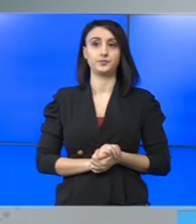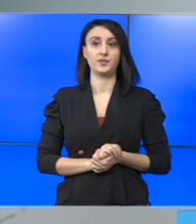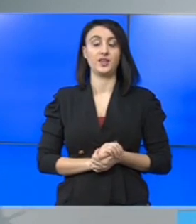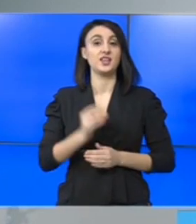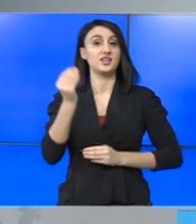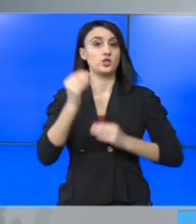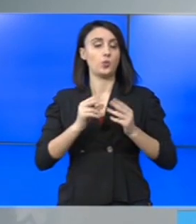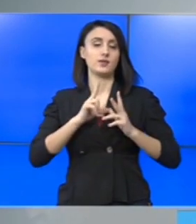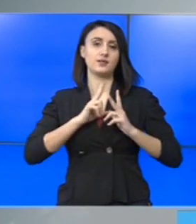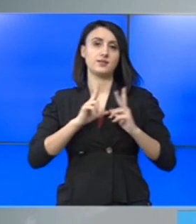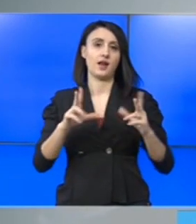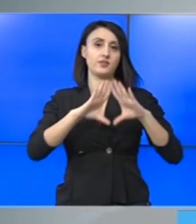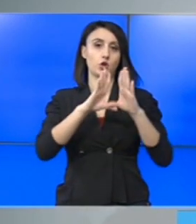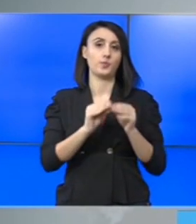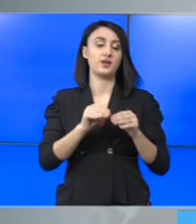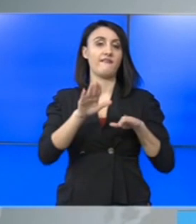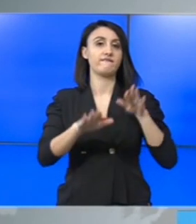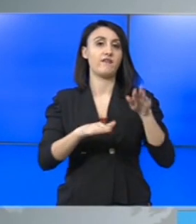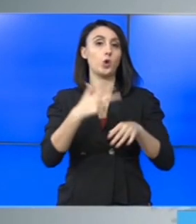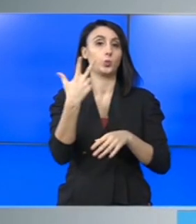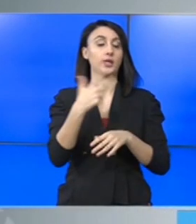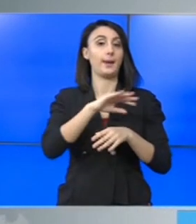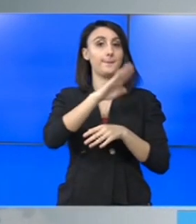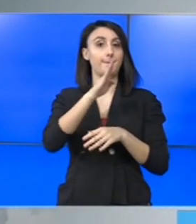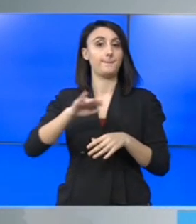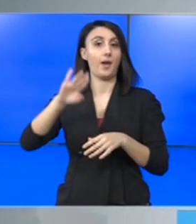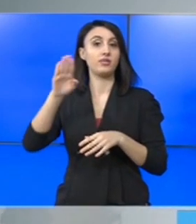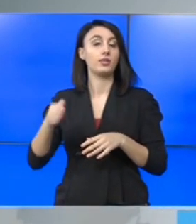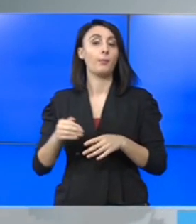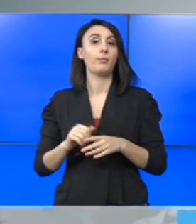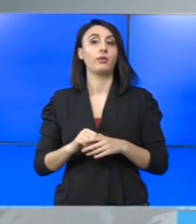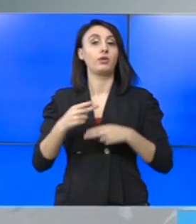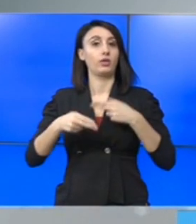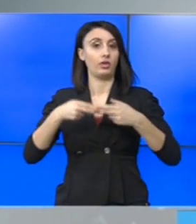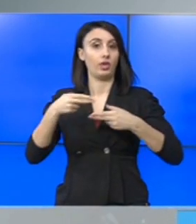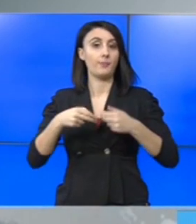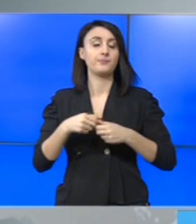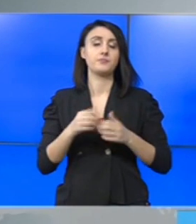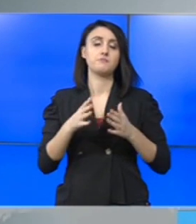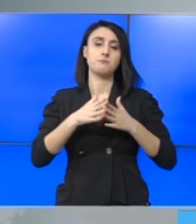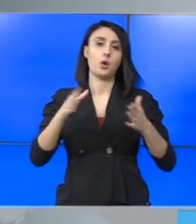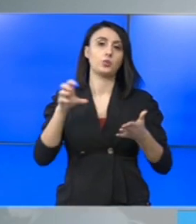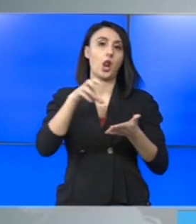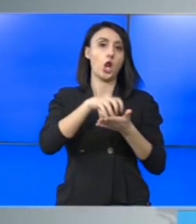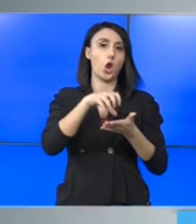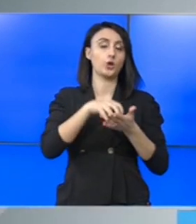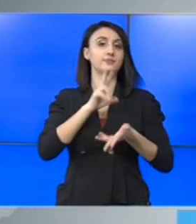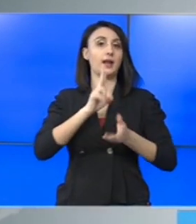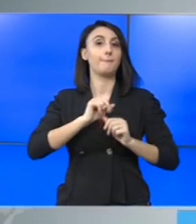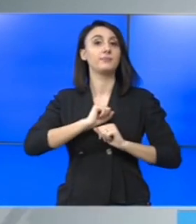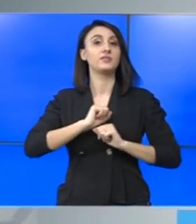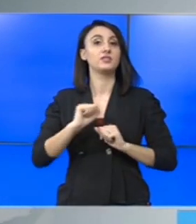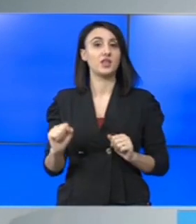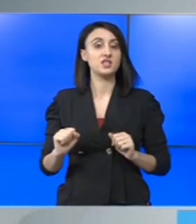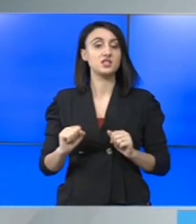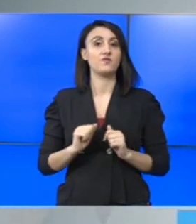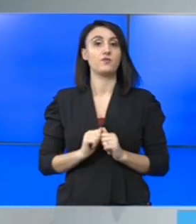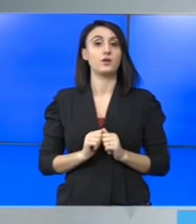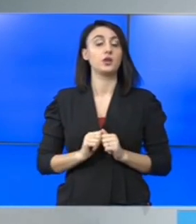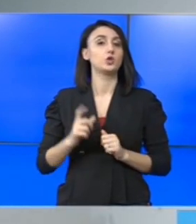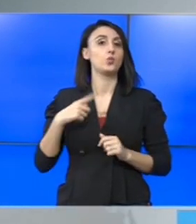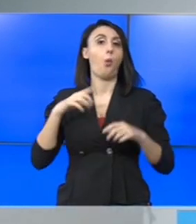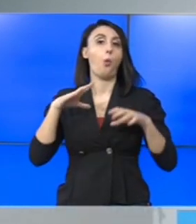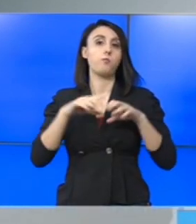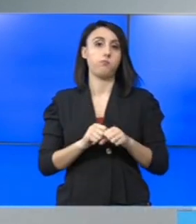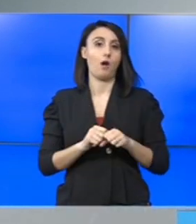Situație critică în România în valul 3 al pandemiei. Majoritatea locurilor în secțiile de terapie intensivă destinate bolnavilor de COVID-19 sunt